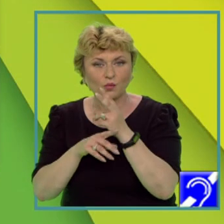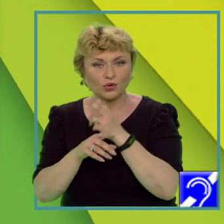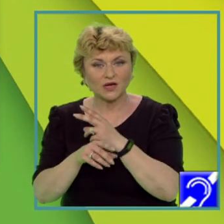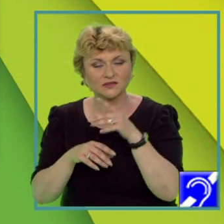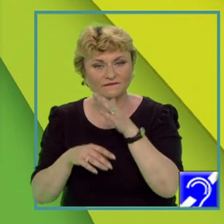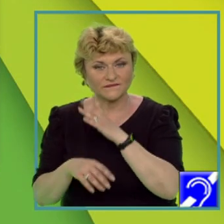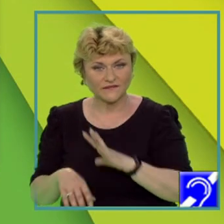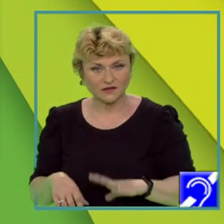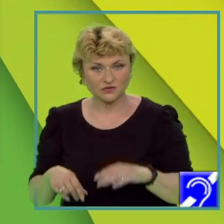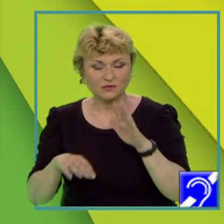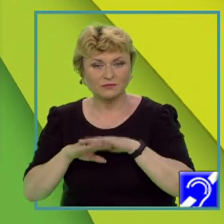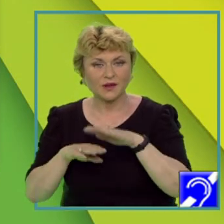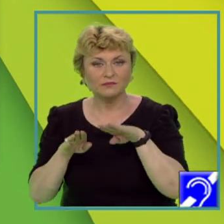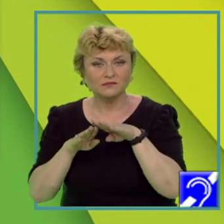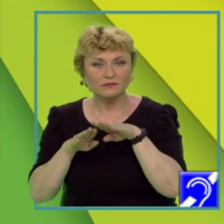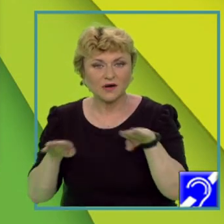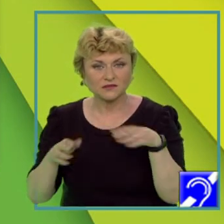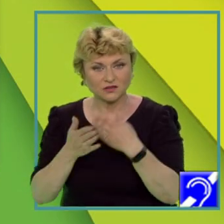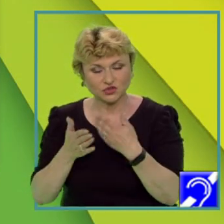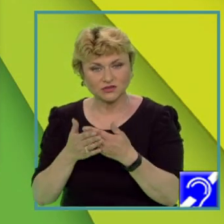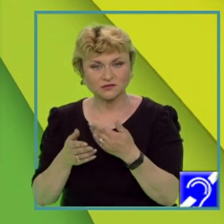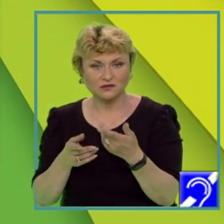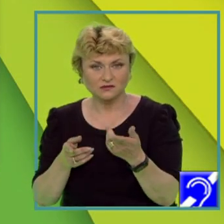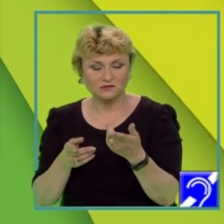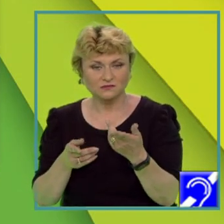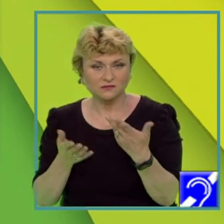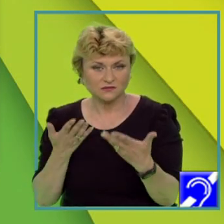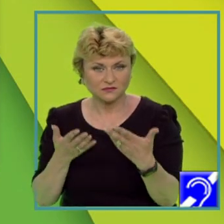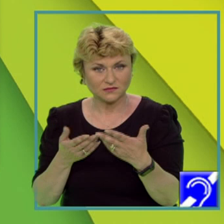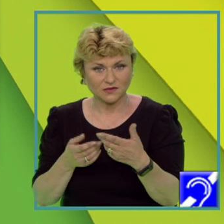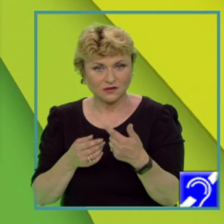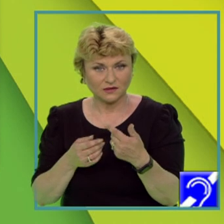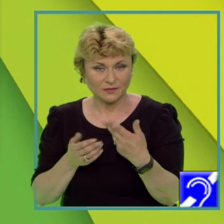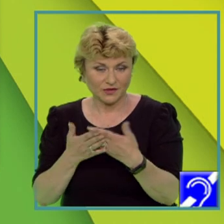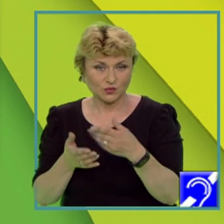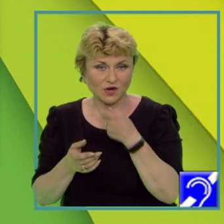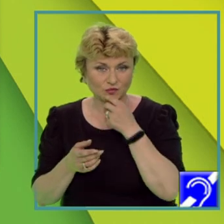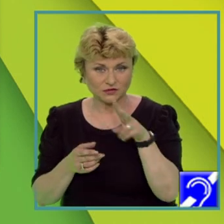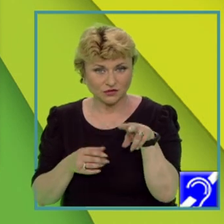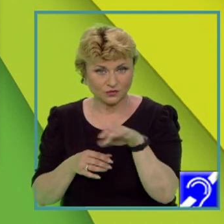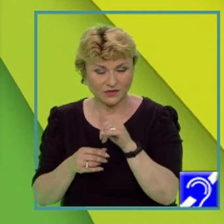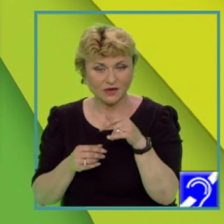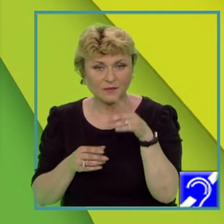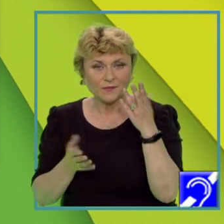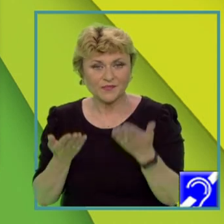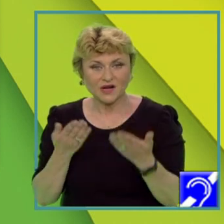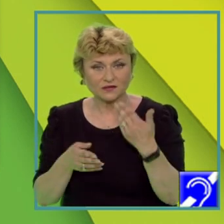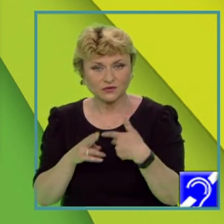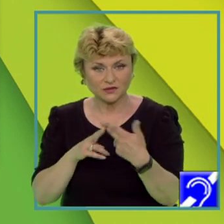Pe baza acestor date, calculați bilanțul natural pentru anul 2000. Bilanțul natural.